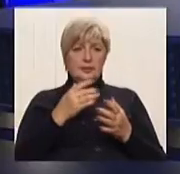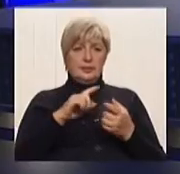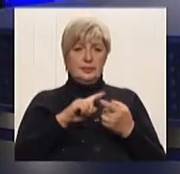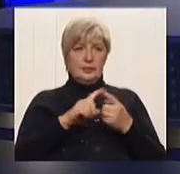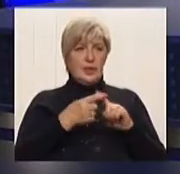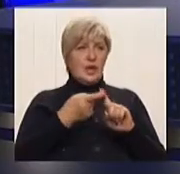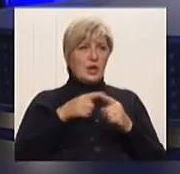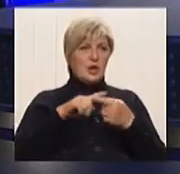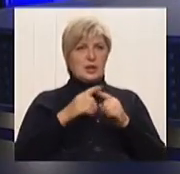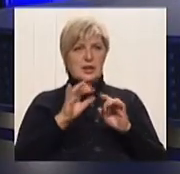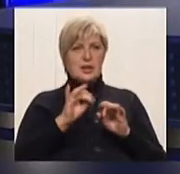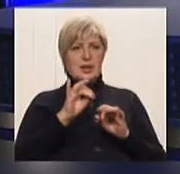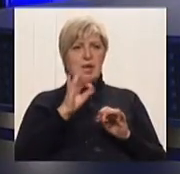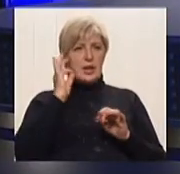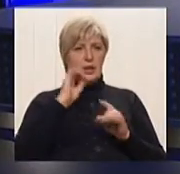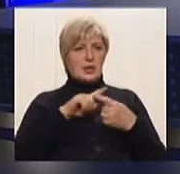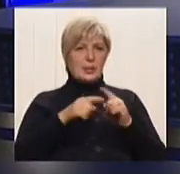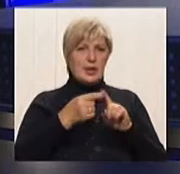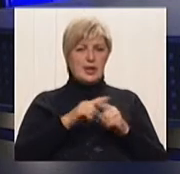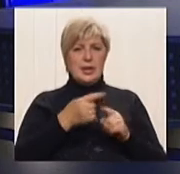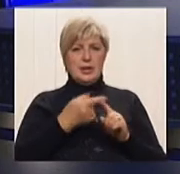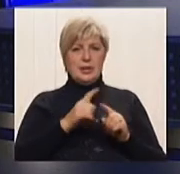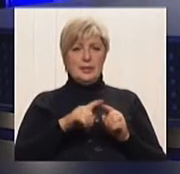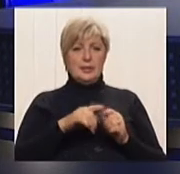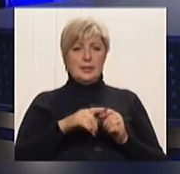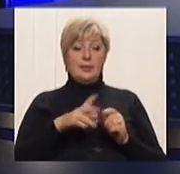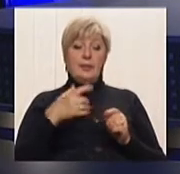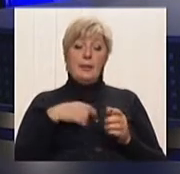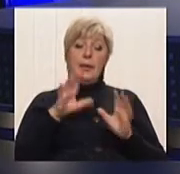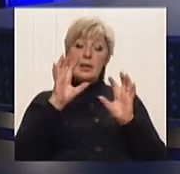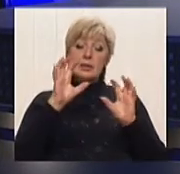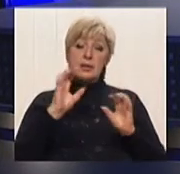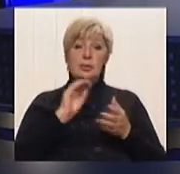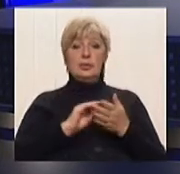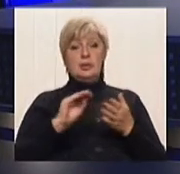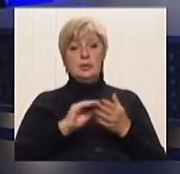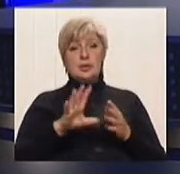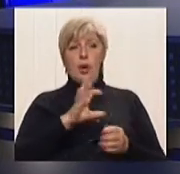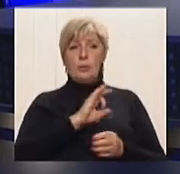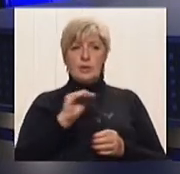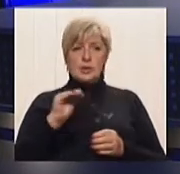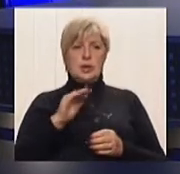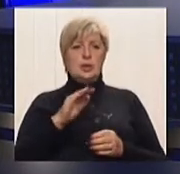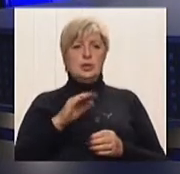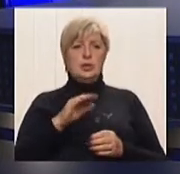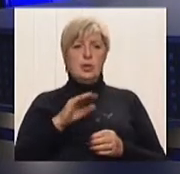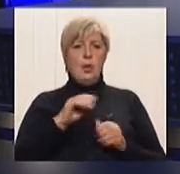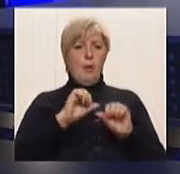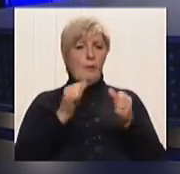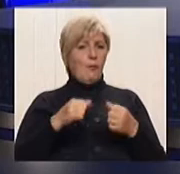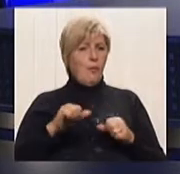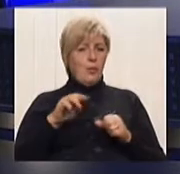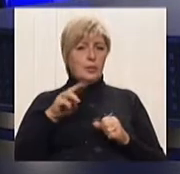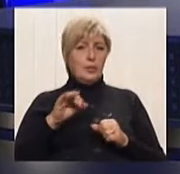до речі, так. Адже закони, вони написані таким і юридичним, офіційною так мовою написані. Чи дійсно людина,